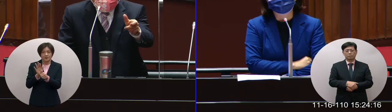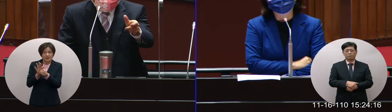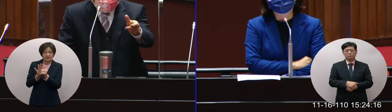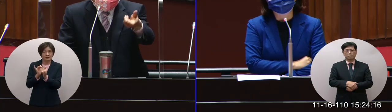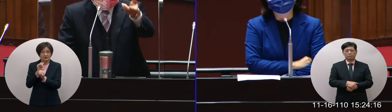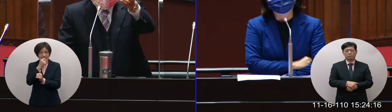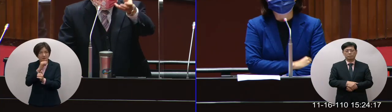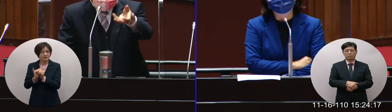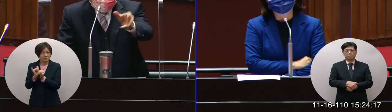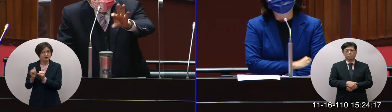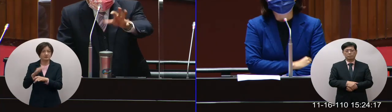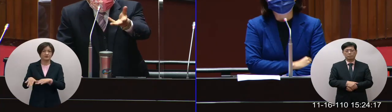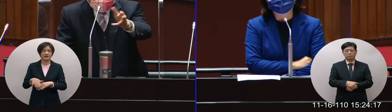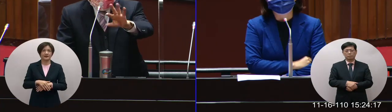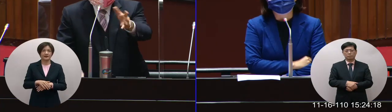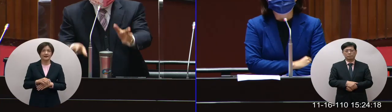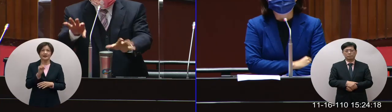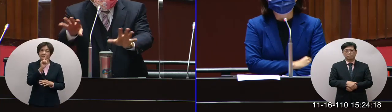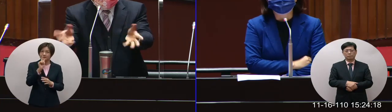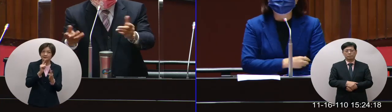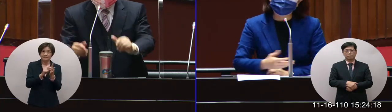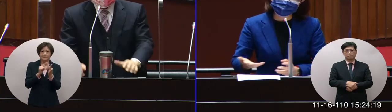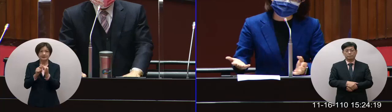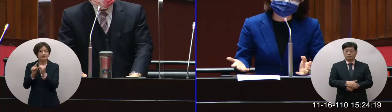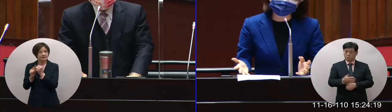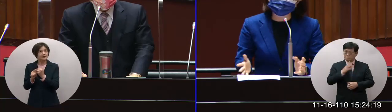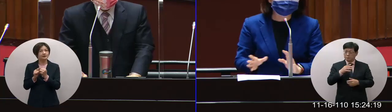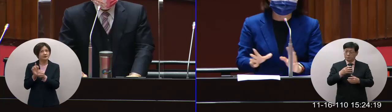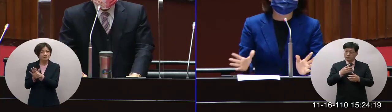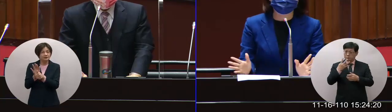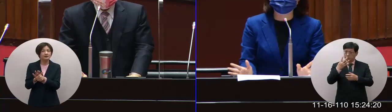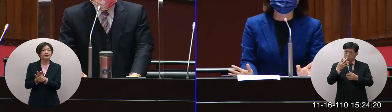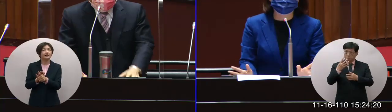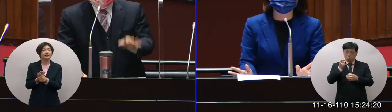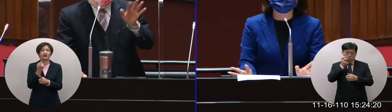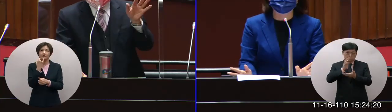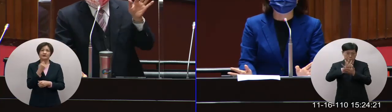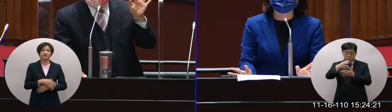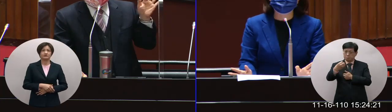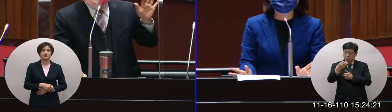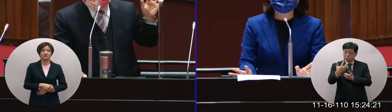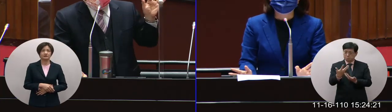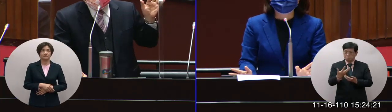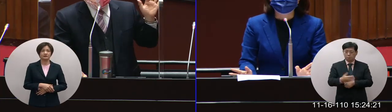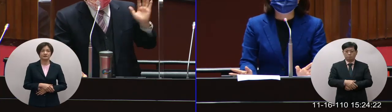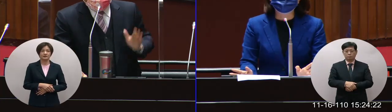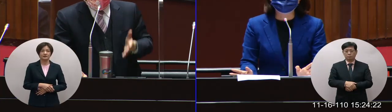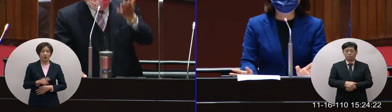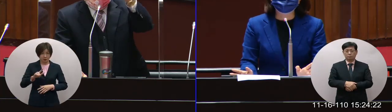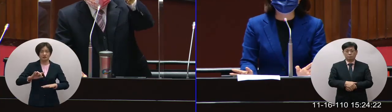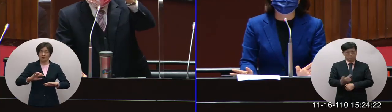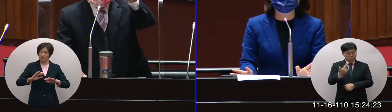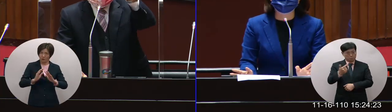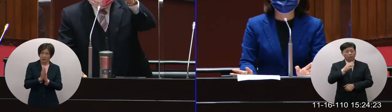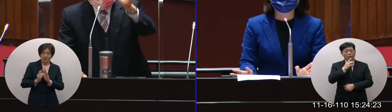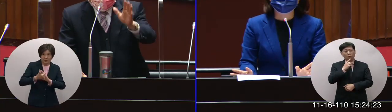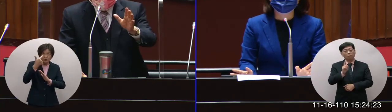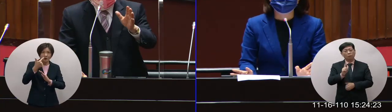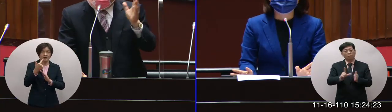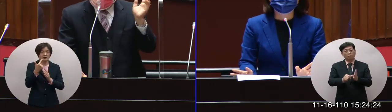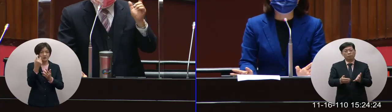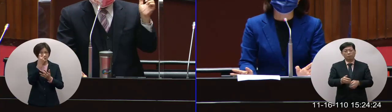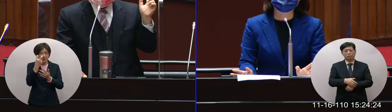來考量是哪一些怎麼樣所以多久之後會全部告訴我們快我們馬上盤後